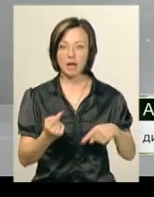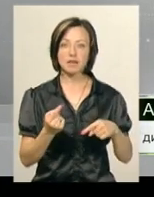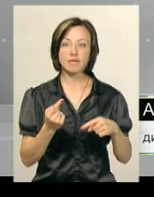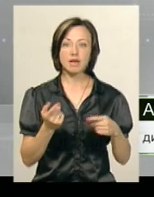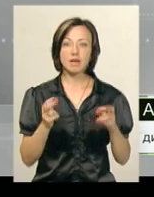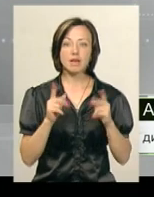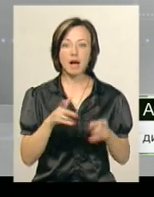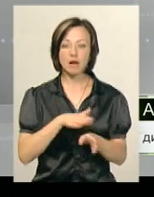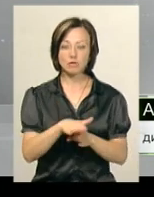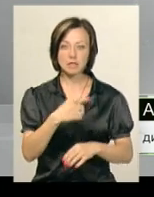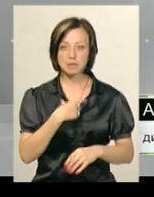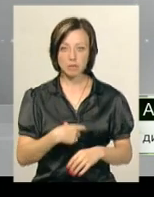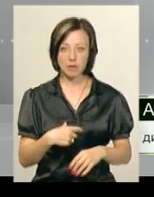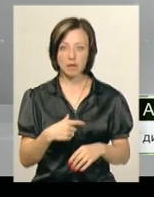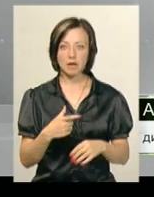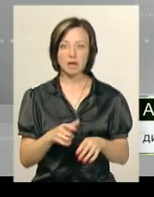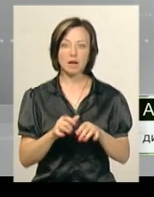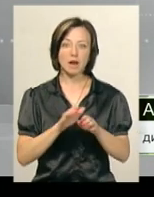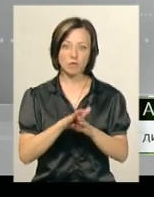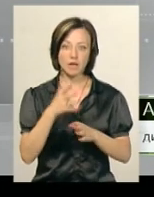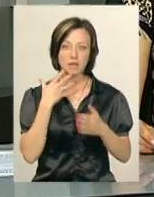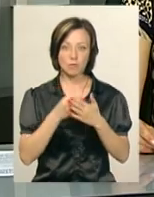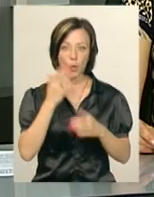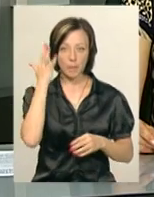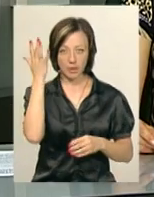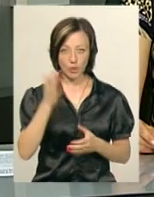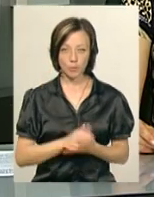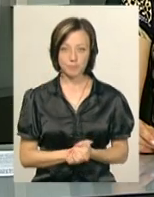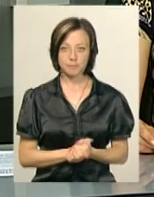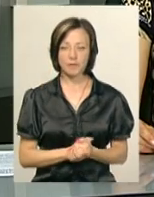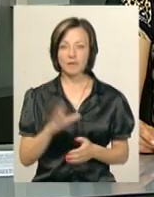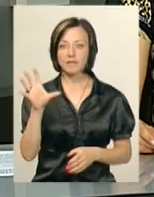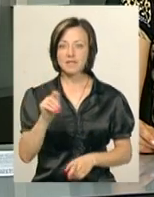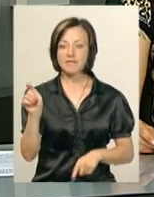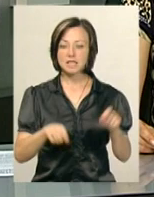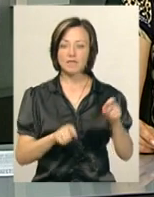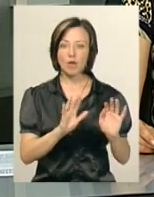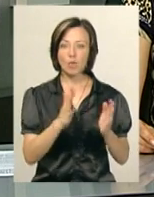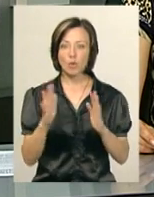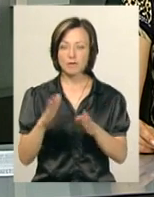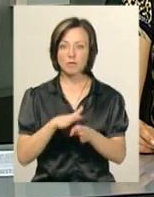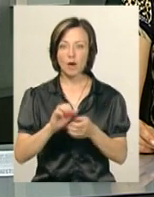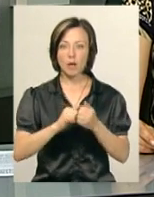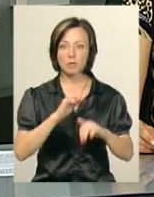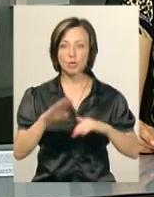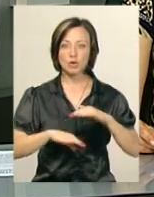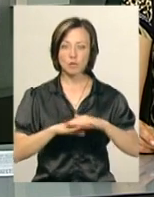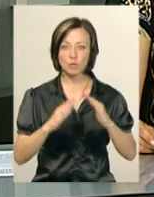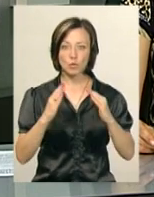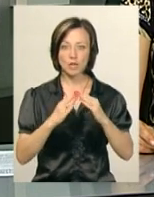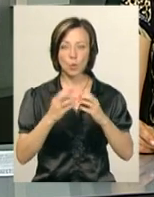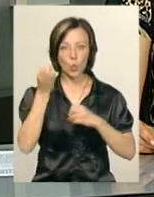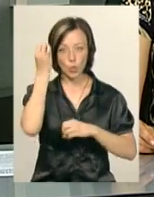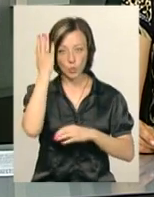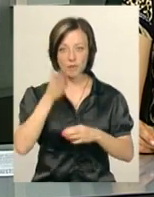про те, як реалізувати себе, роздавати свою мрію». Усі фестивальні події відбуватимуться у Кам'янець-Подільському будинку